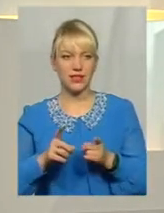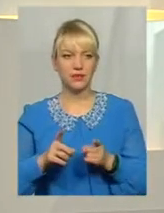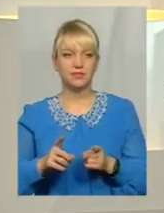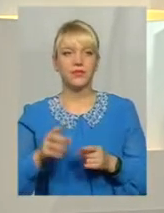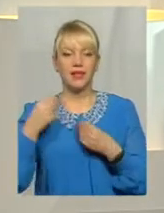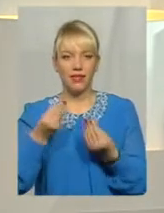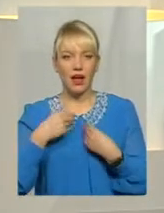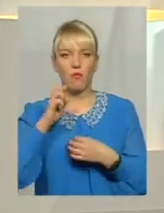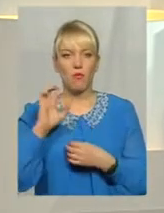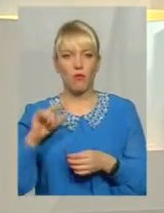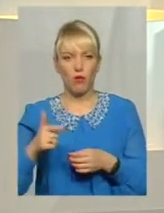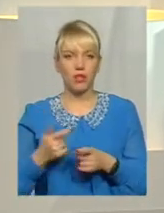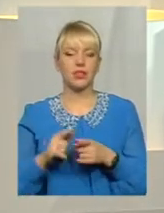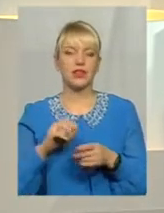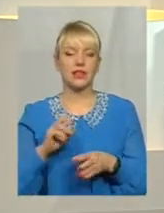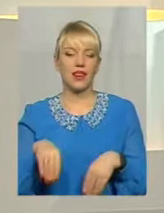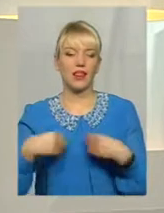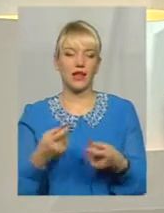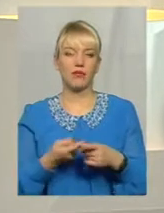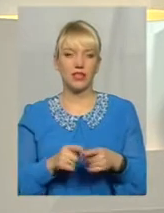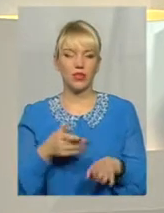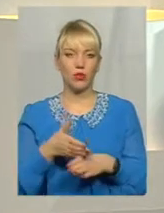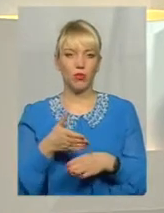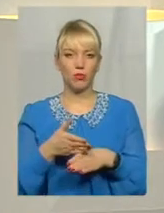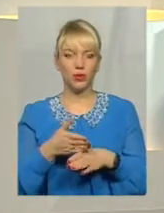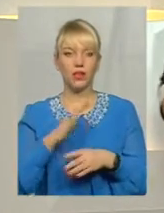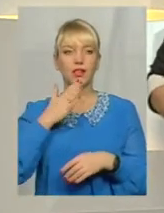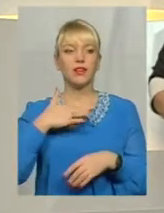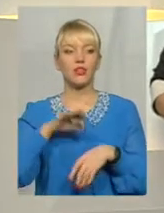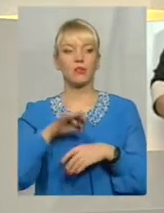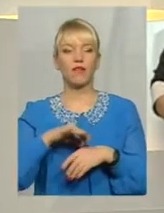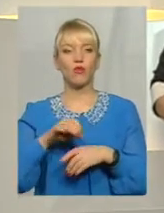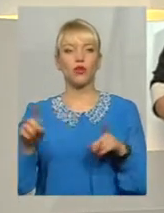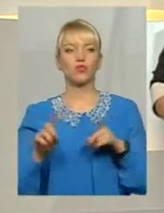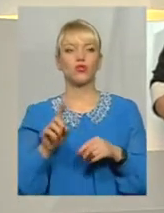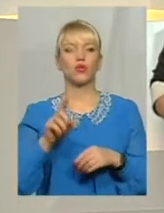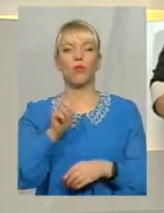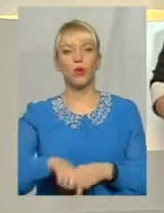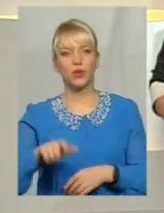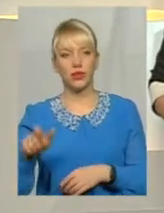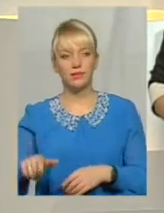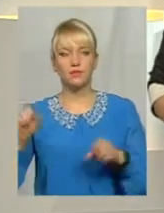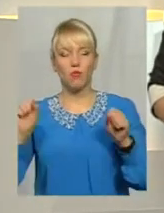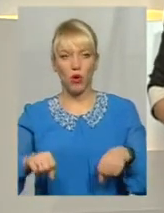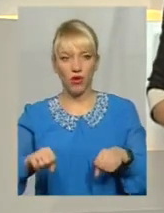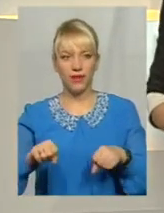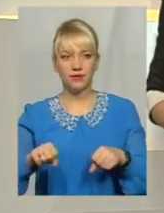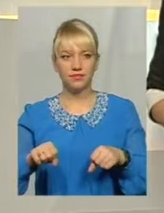ситуація із наданням цієї допомоги нашим хворим Щоб люди могли